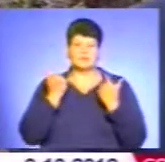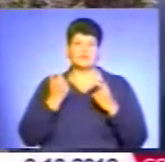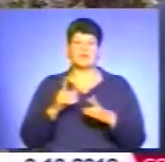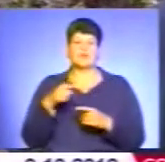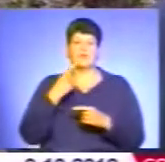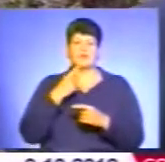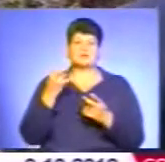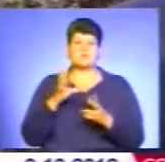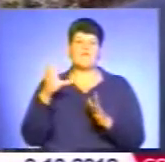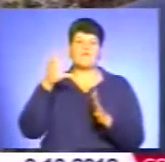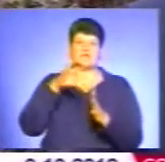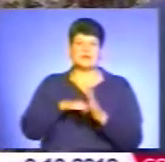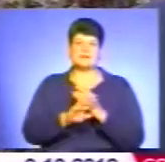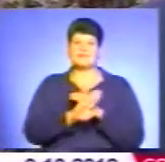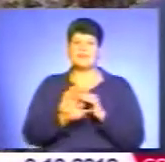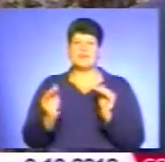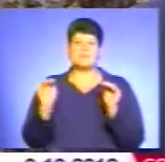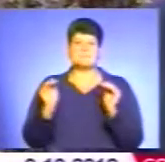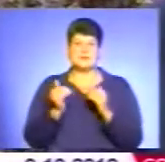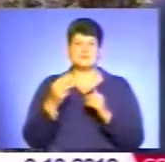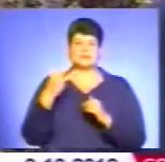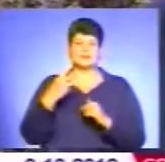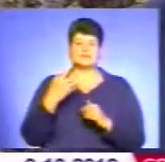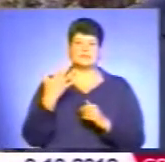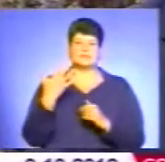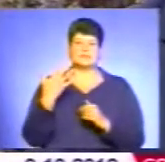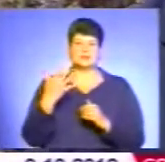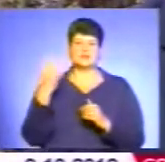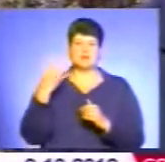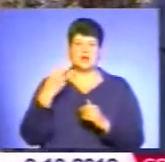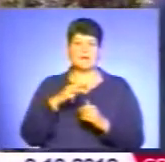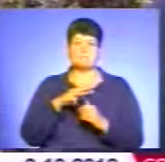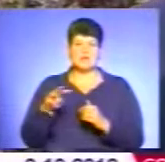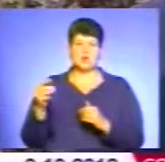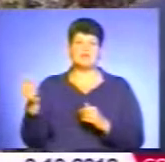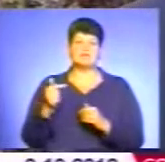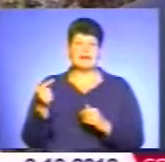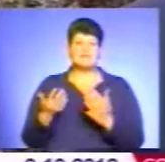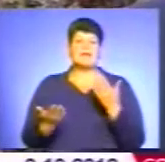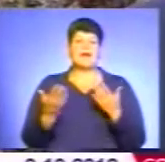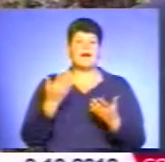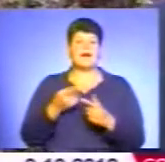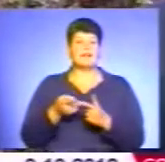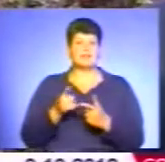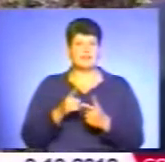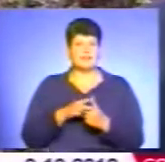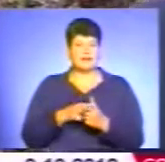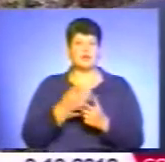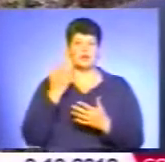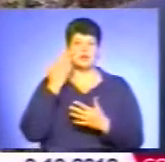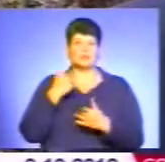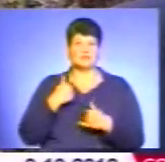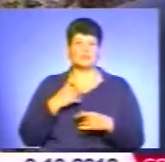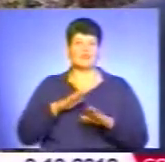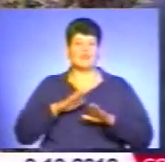вони кажуть, що треба вкласти не менше 35-40 мільйонів гривень. Але коли в нас був прем